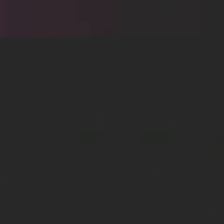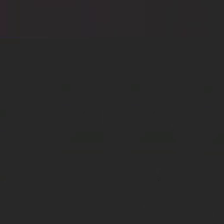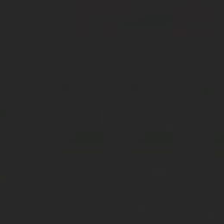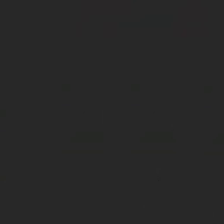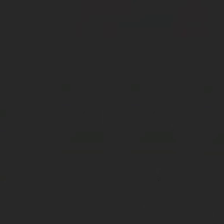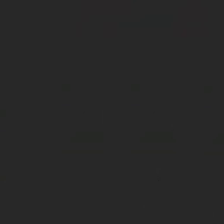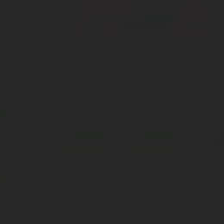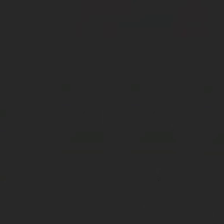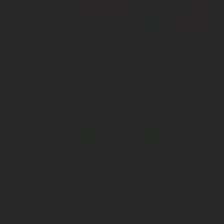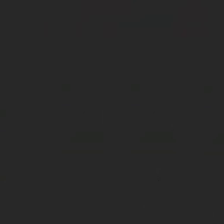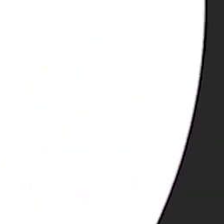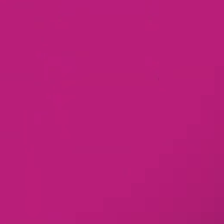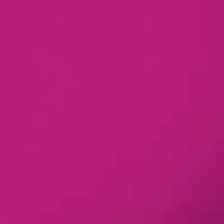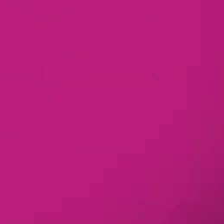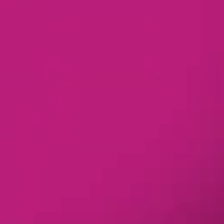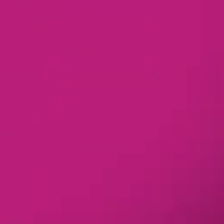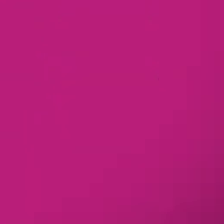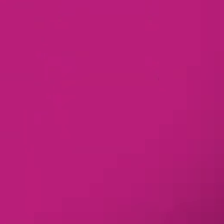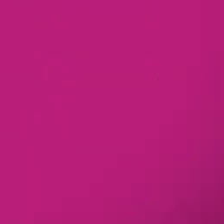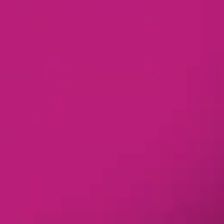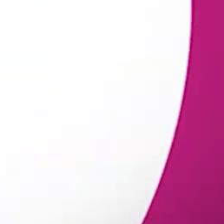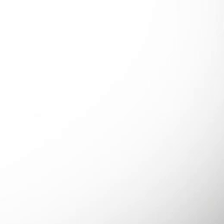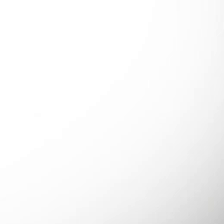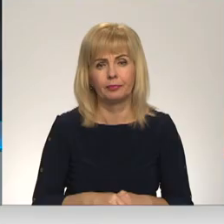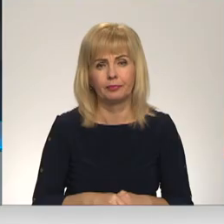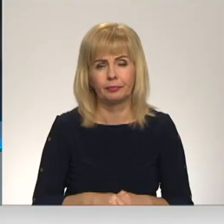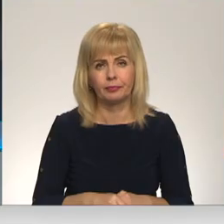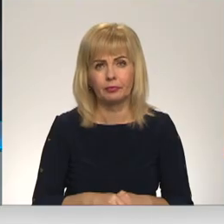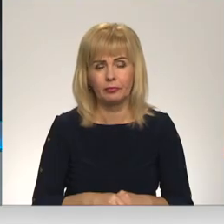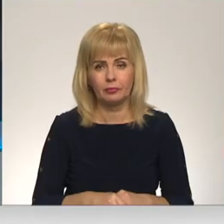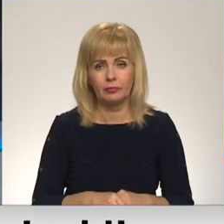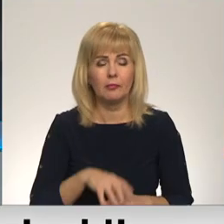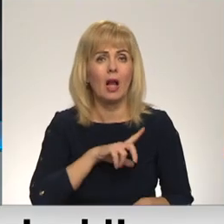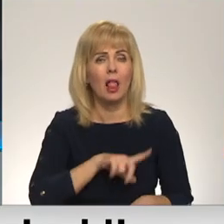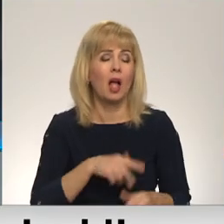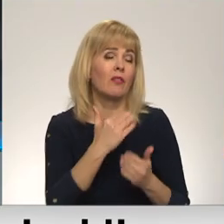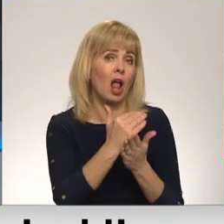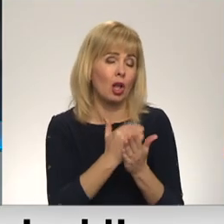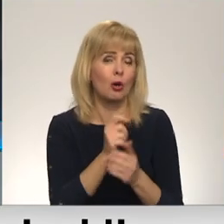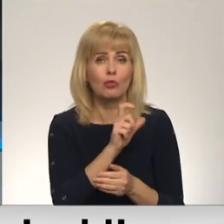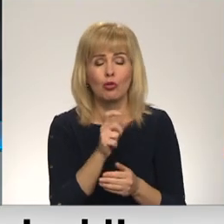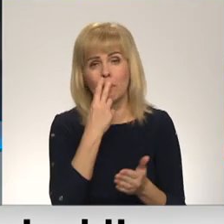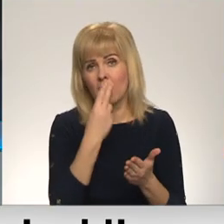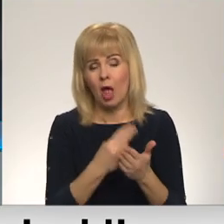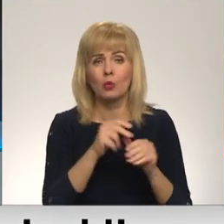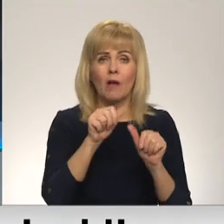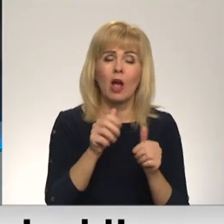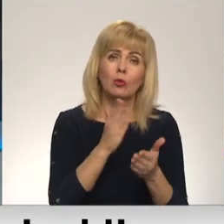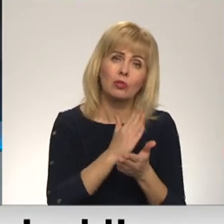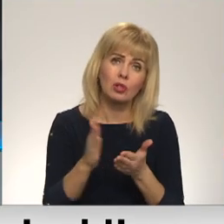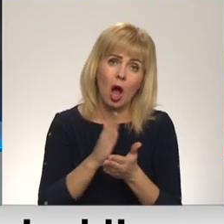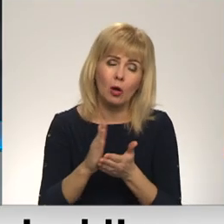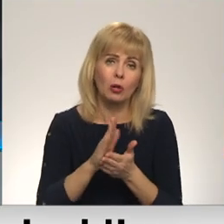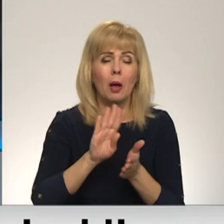Re! Viss ēters ir te! Latvijas likumi šobrīd neparedz veidu, kā sakārtot